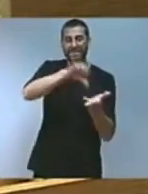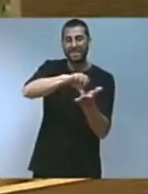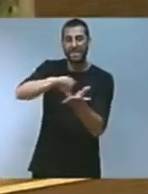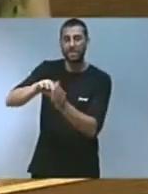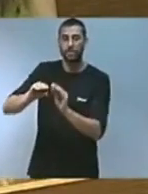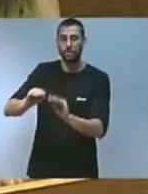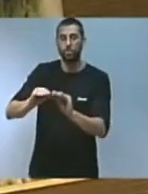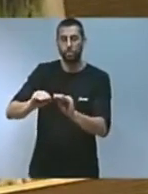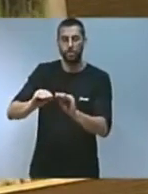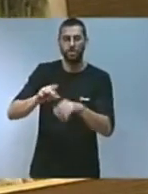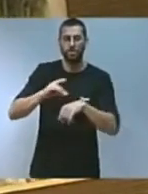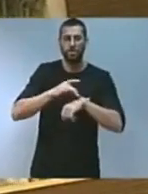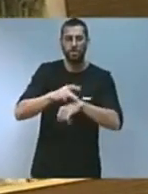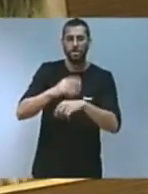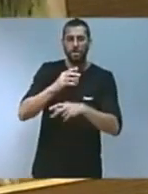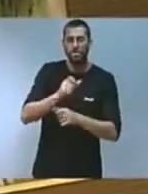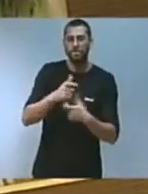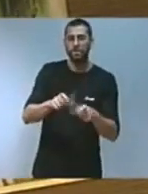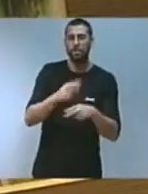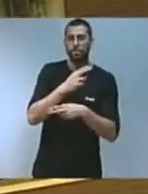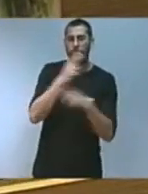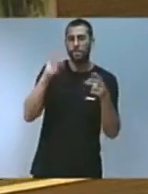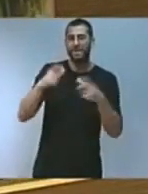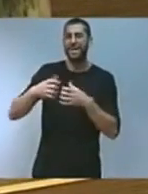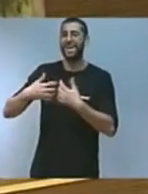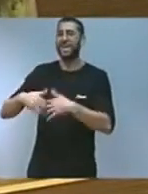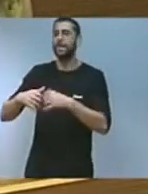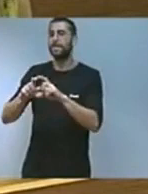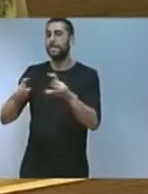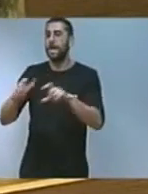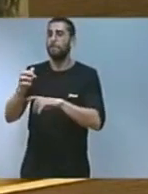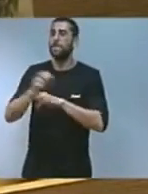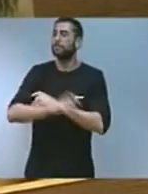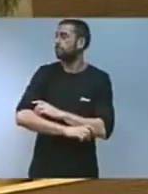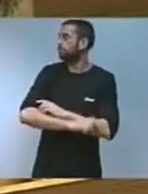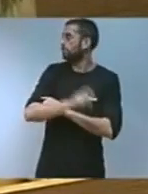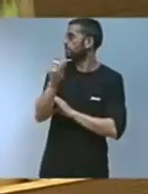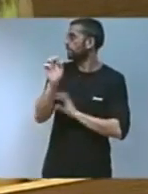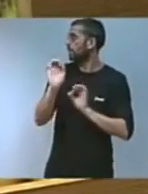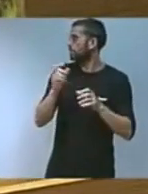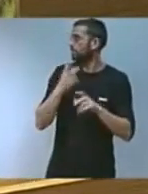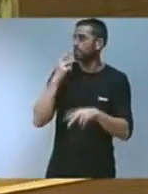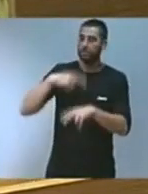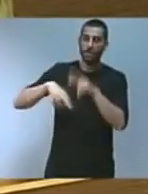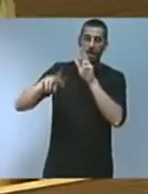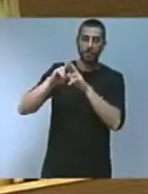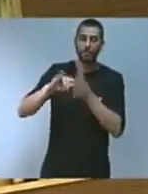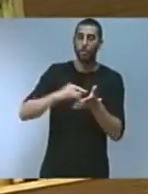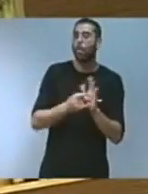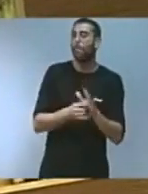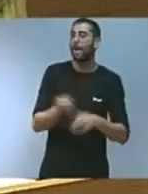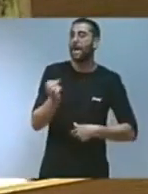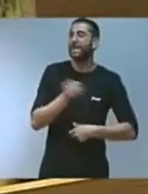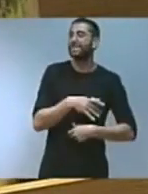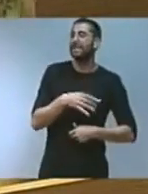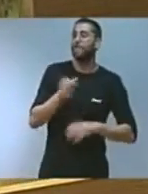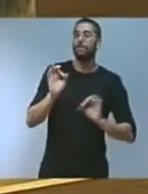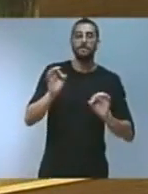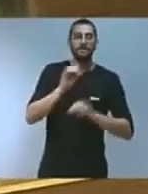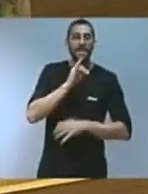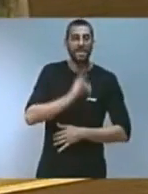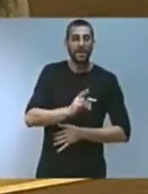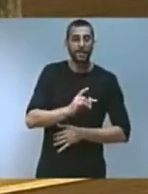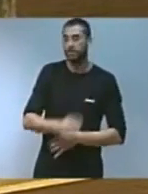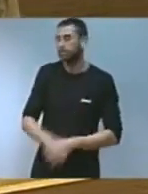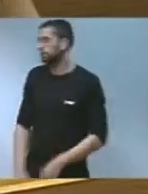del sector públic i empresarial i fundacional de la Generalitat desenvolupant alhora un pla d'estalvi i eficiència energètica o per exemple